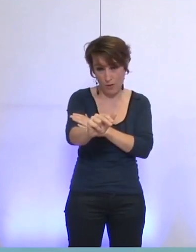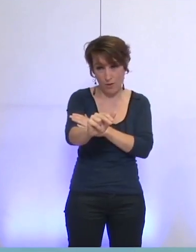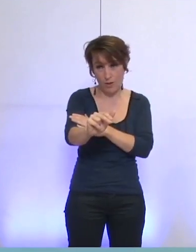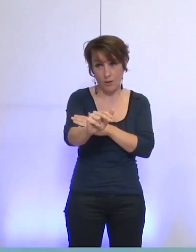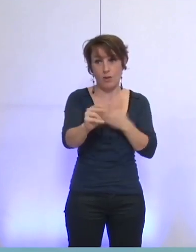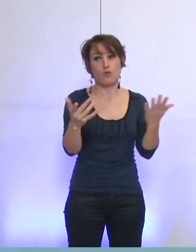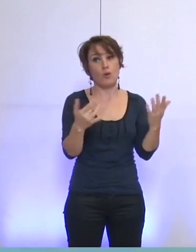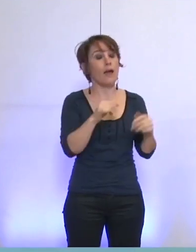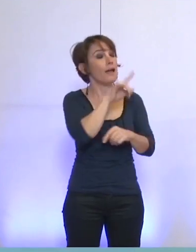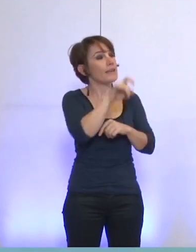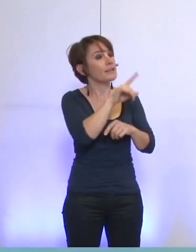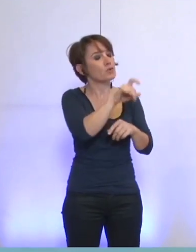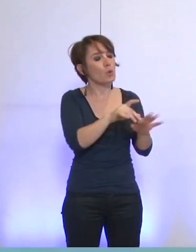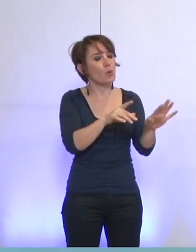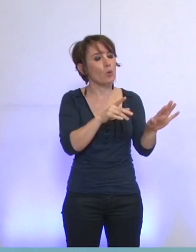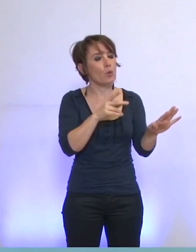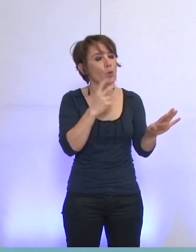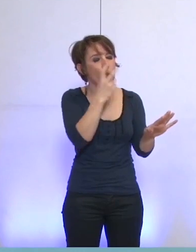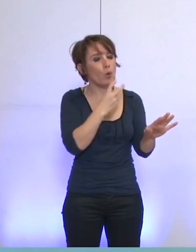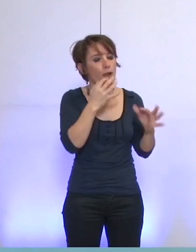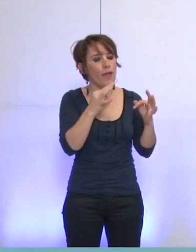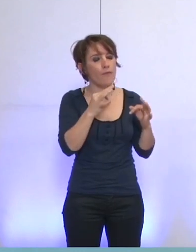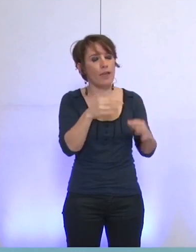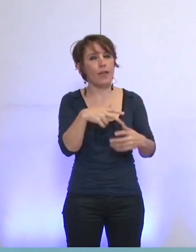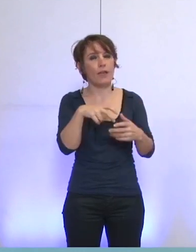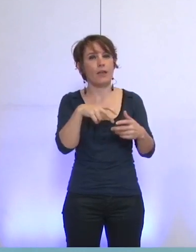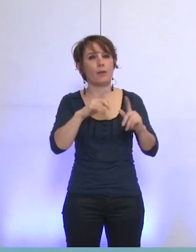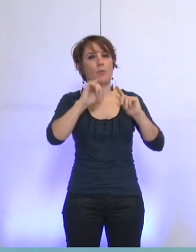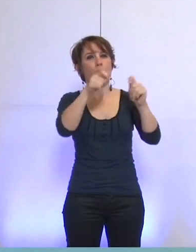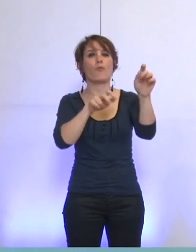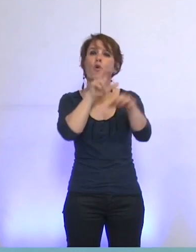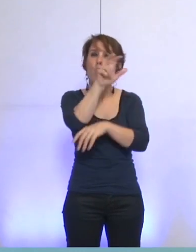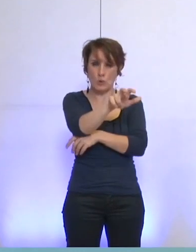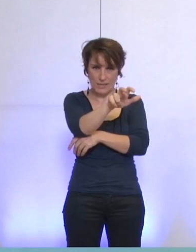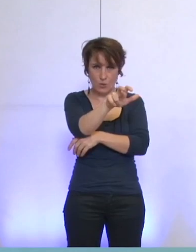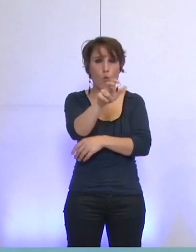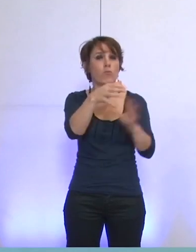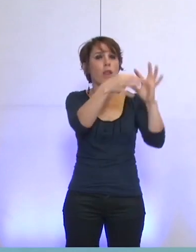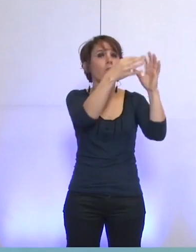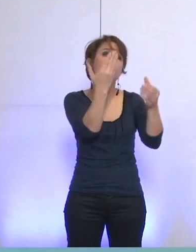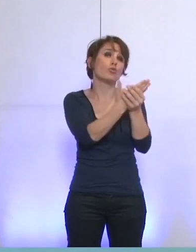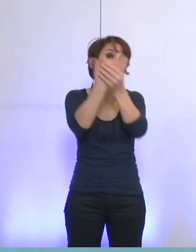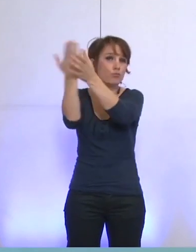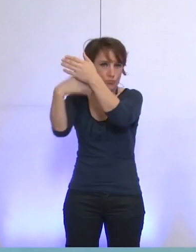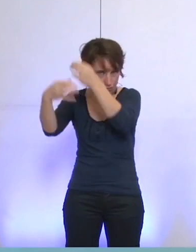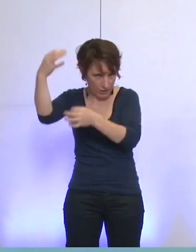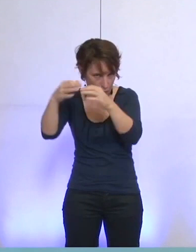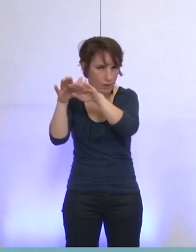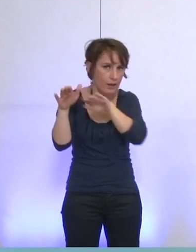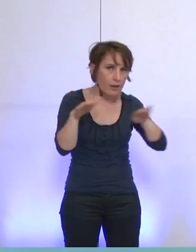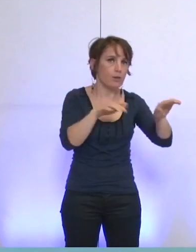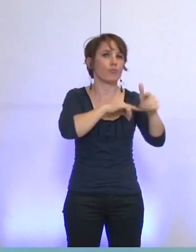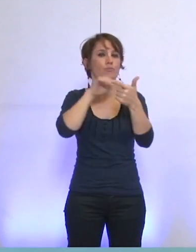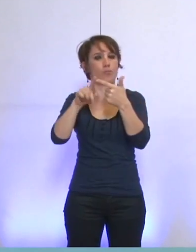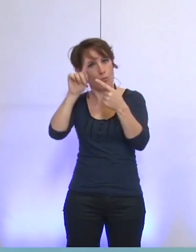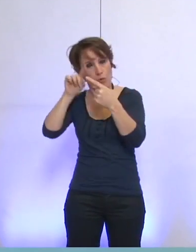qui vous intéresse sur la concession et les recours et sur le fond de la délibération pour ce qui est de l